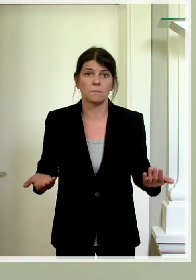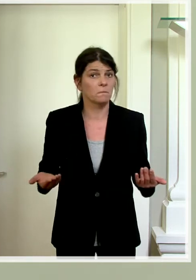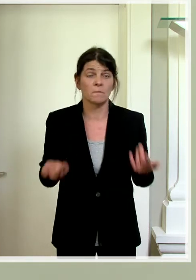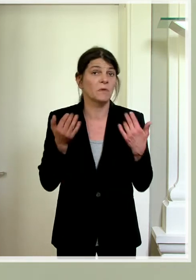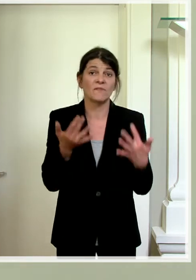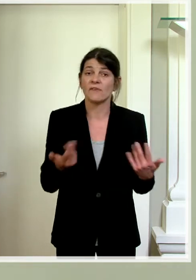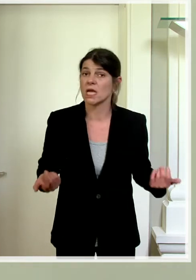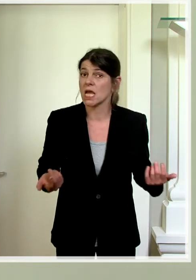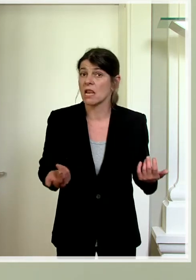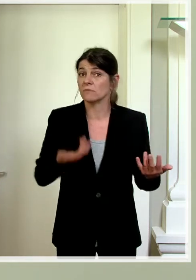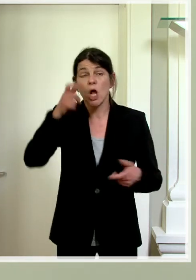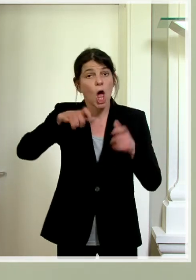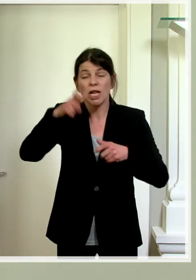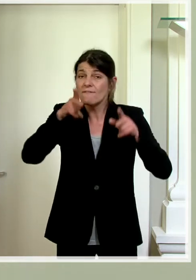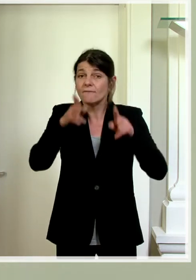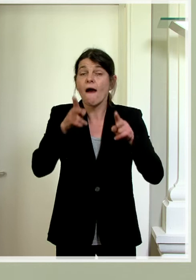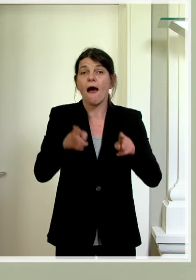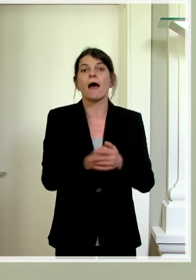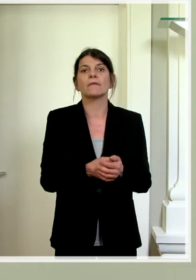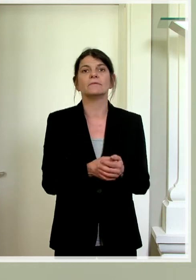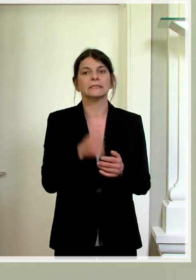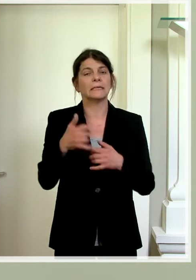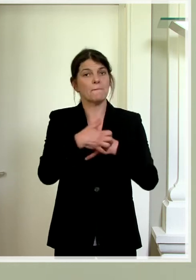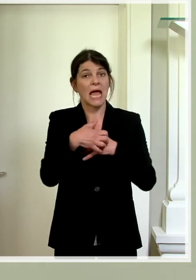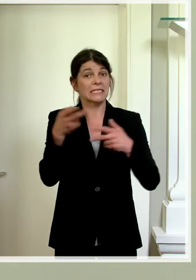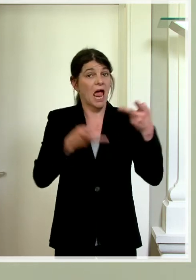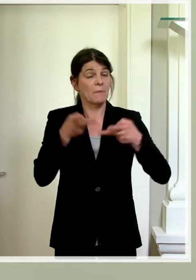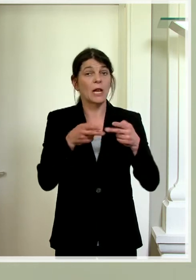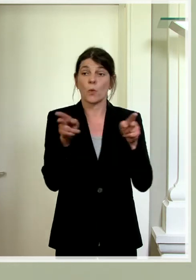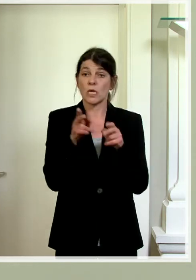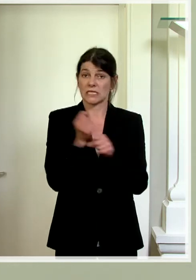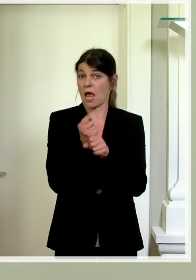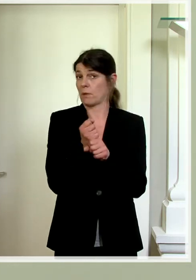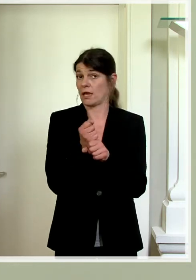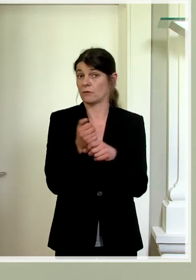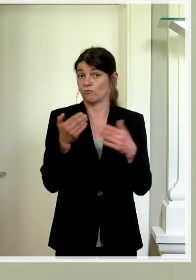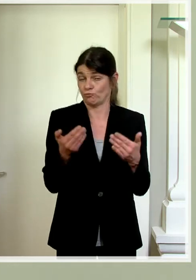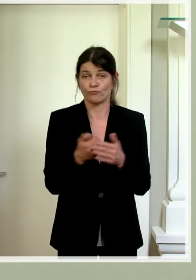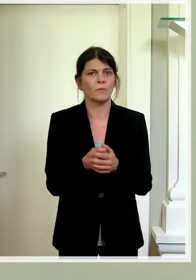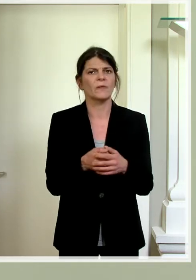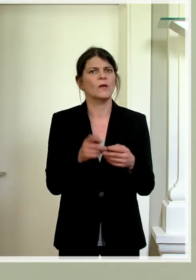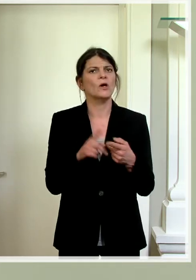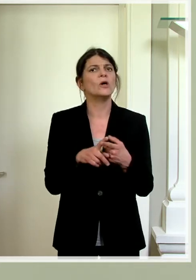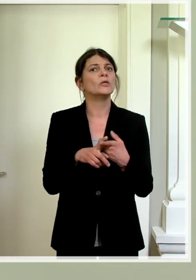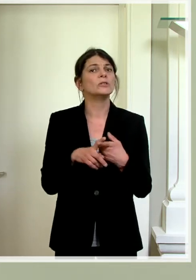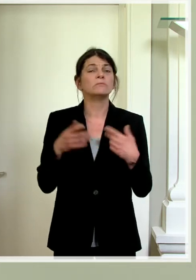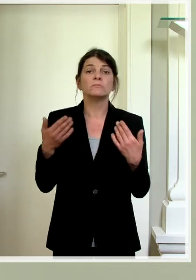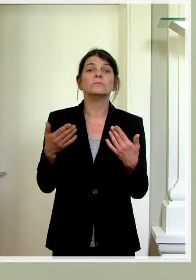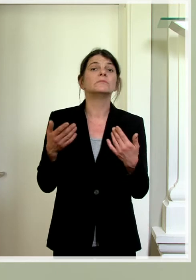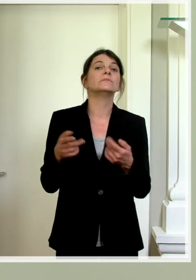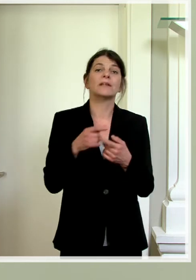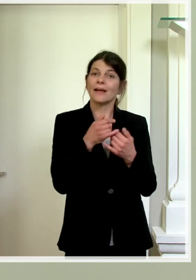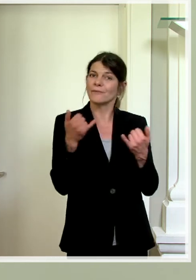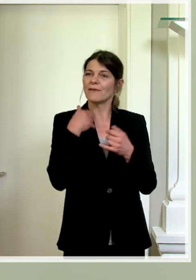viele quasi Leute wirklich im März, April in Kurzarbeit waren und wie hoch diese Werte dann sind.